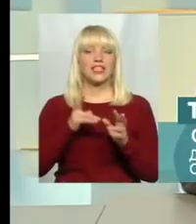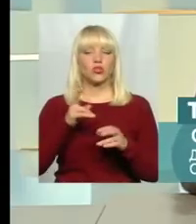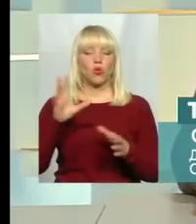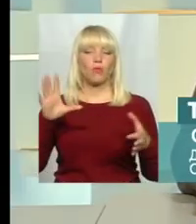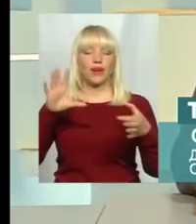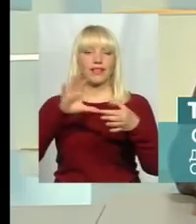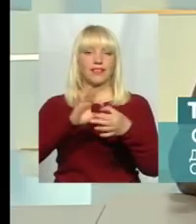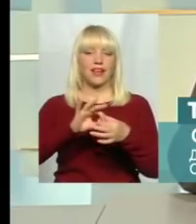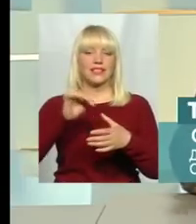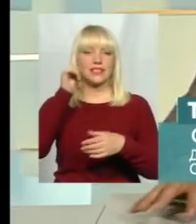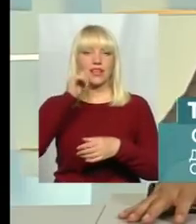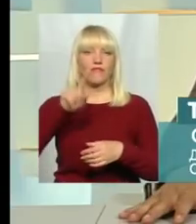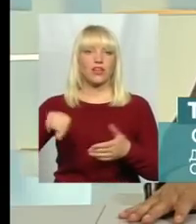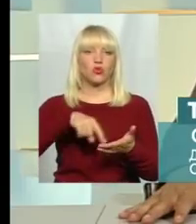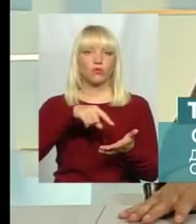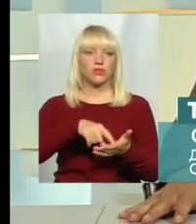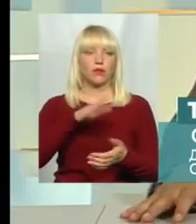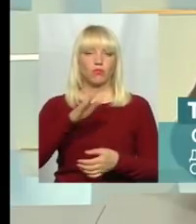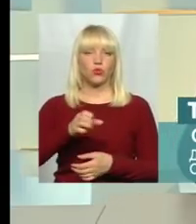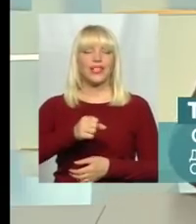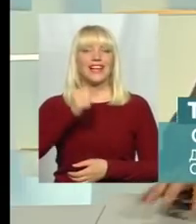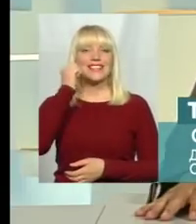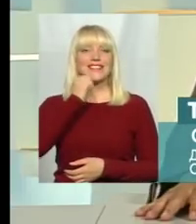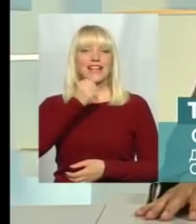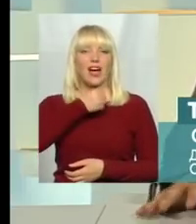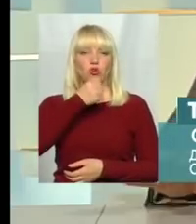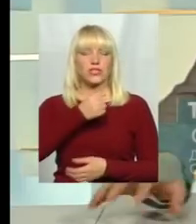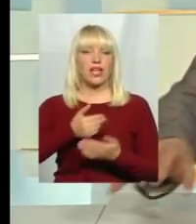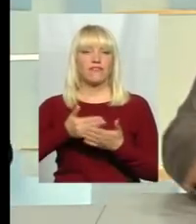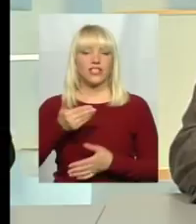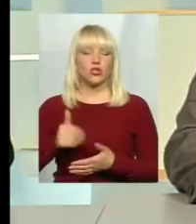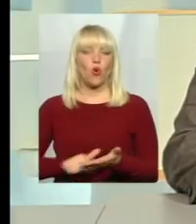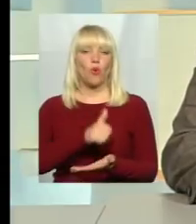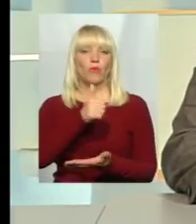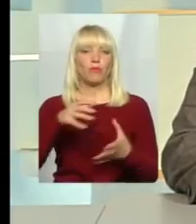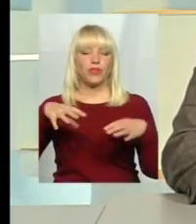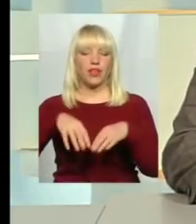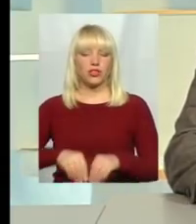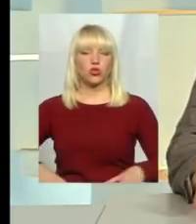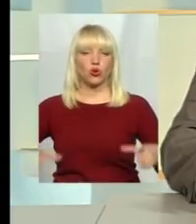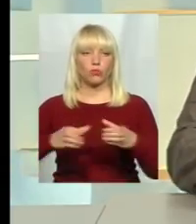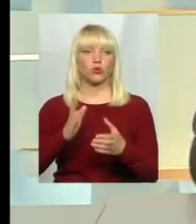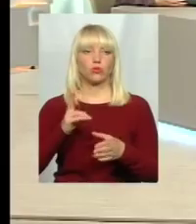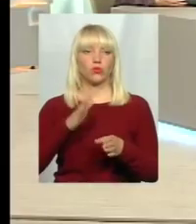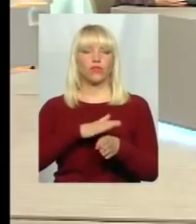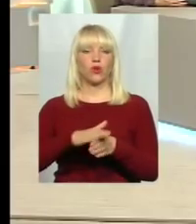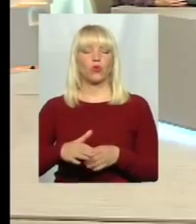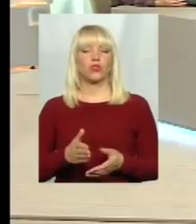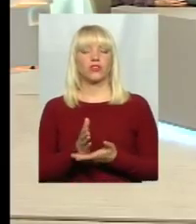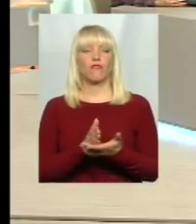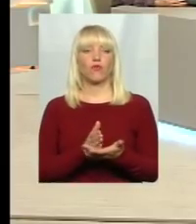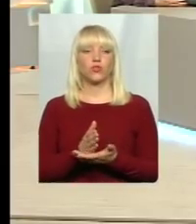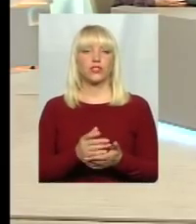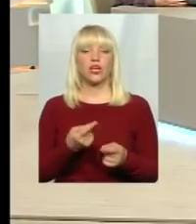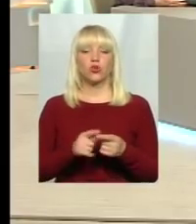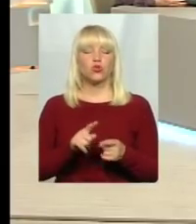завтра до населеного пункту, буде староста від об'єднаної громади, який буде виконувати певні функції і повноваження. То, чого зараз немає